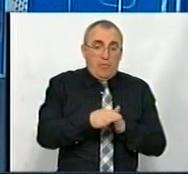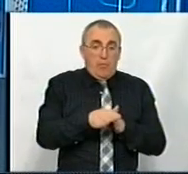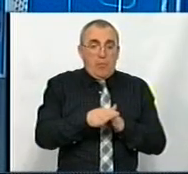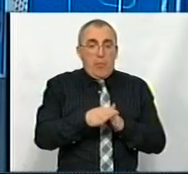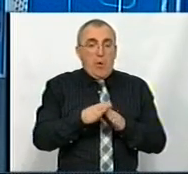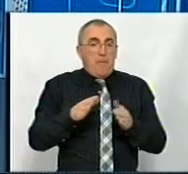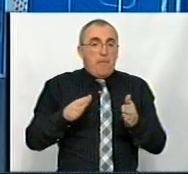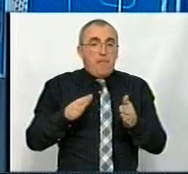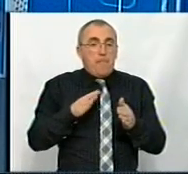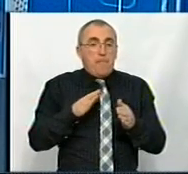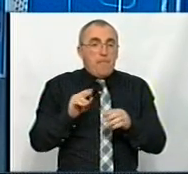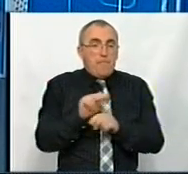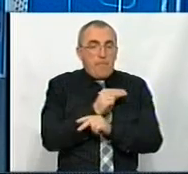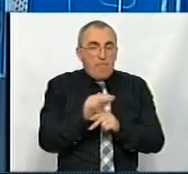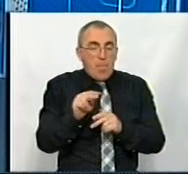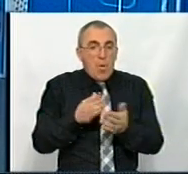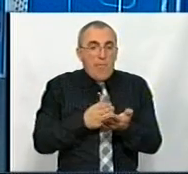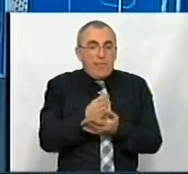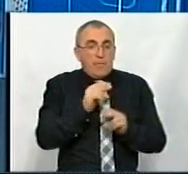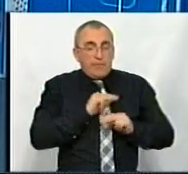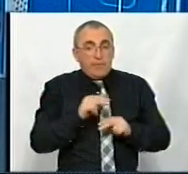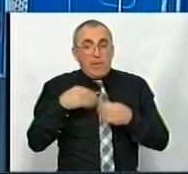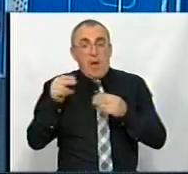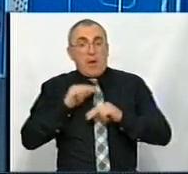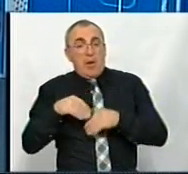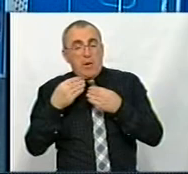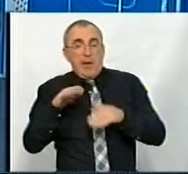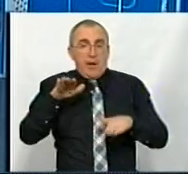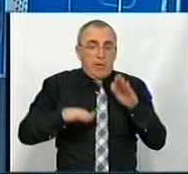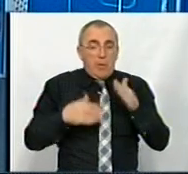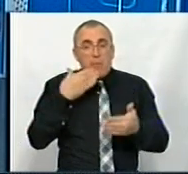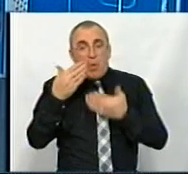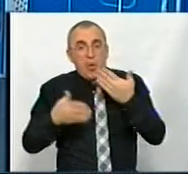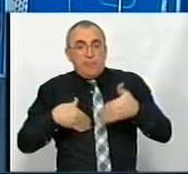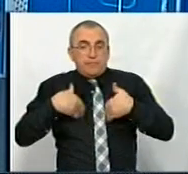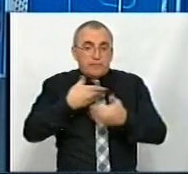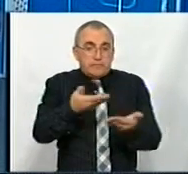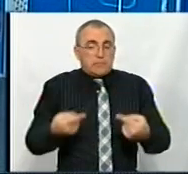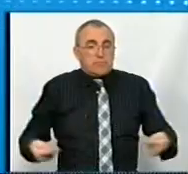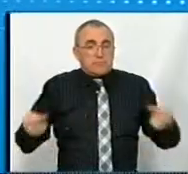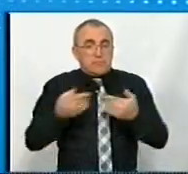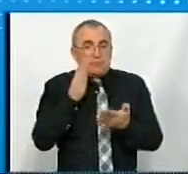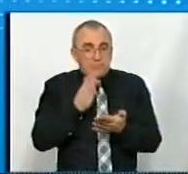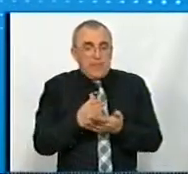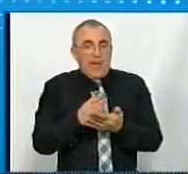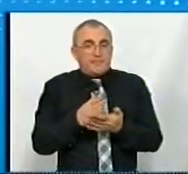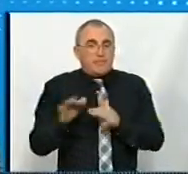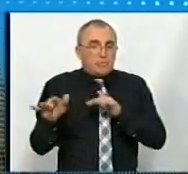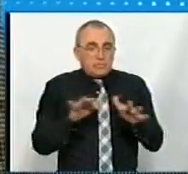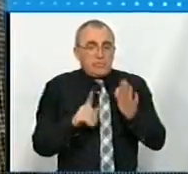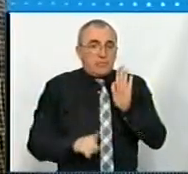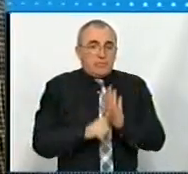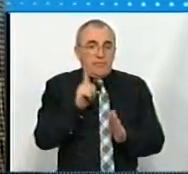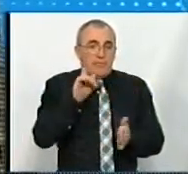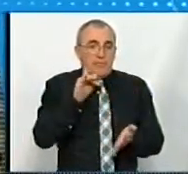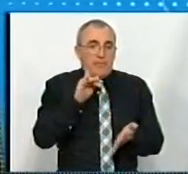профорієнтаційної роботи, і потім напряму з роботодавцями для регулювання попиту пропозиції на конкретних ахівціях? Стейкхолдерна структура, починаючи від